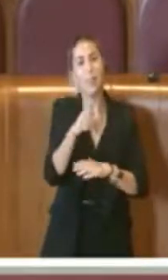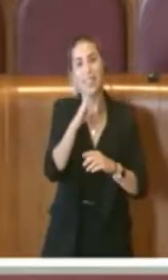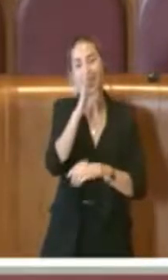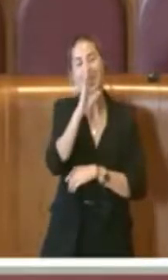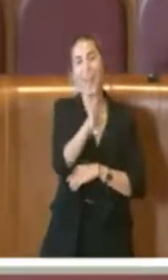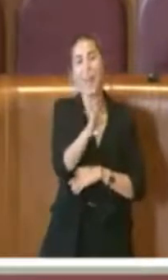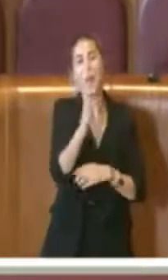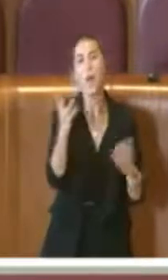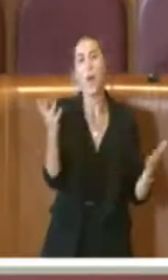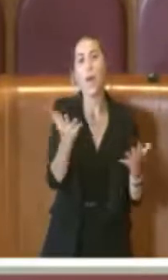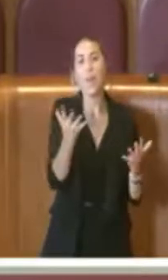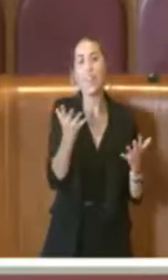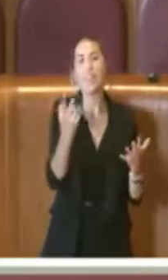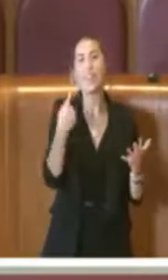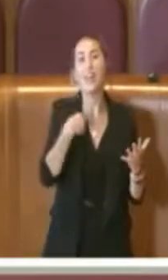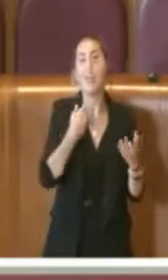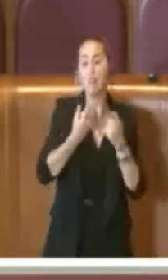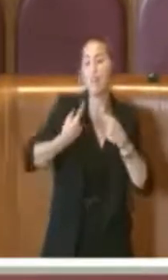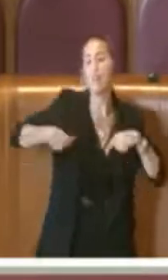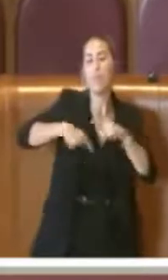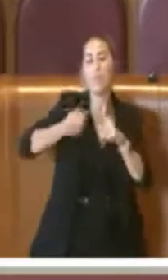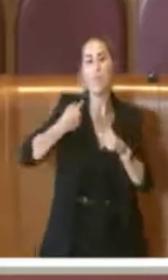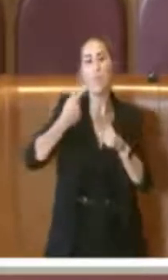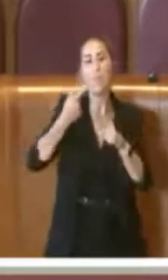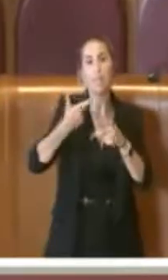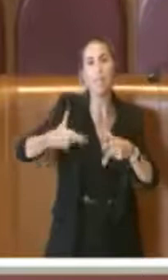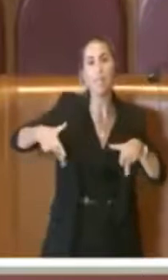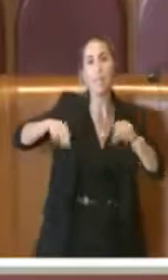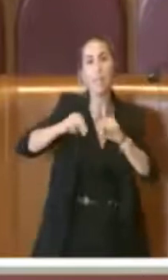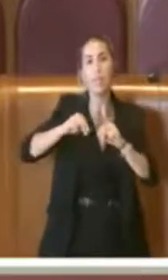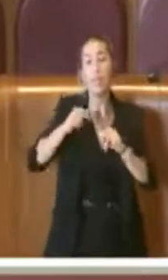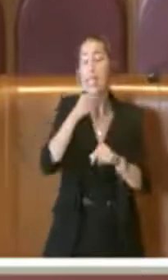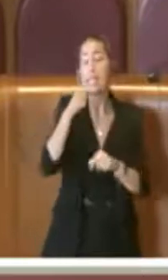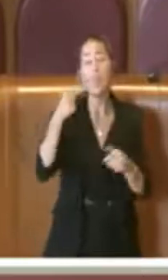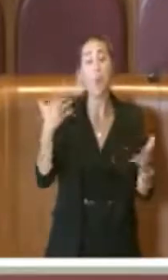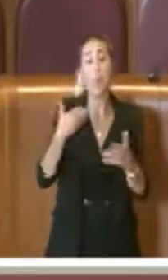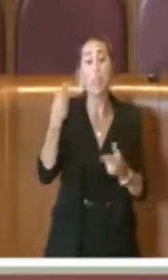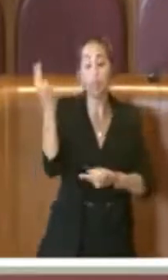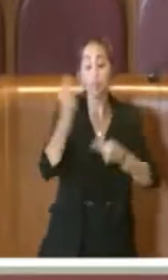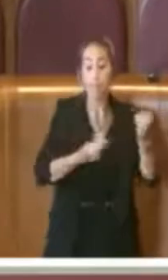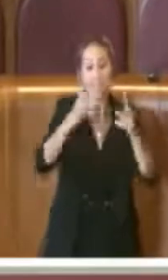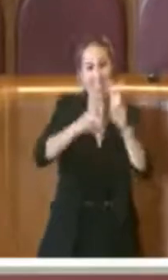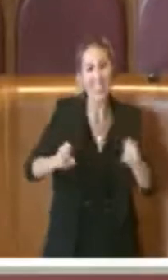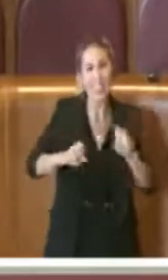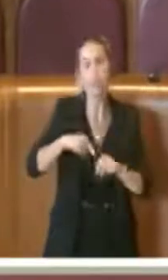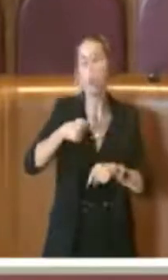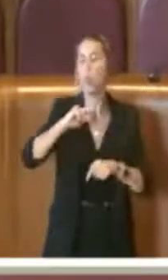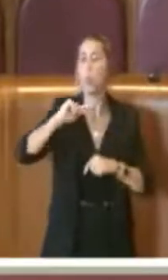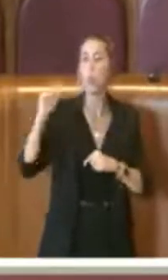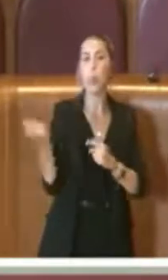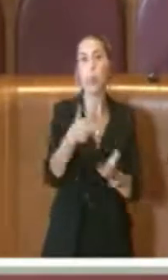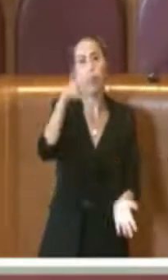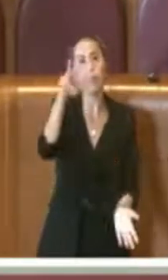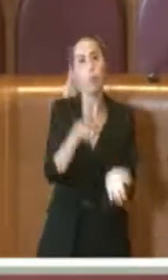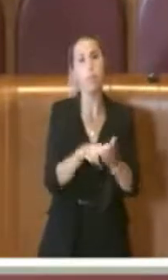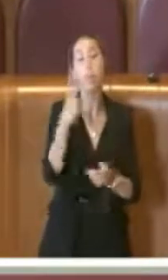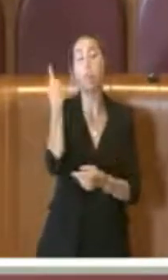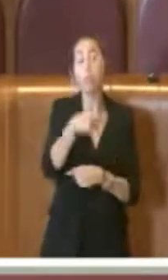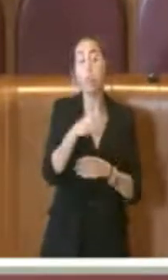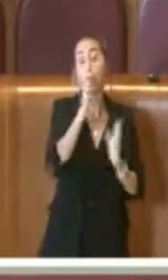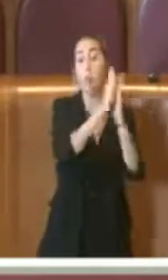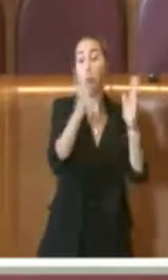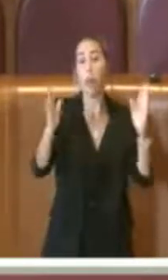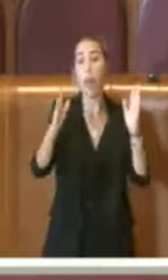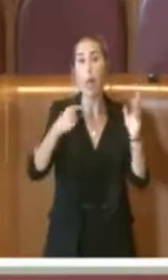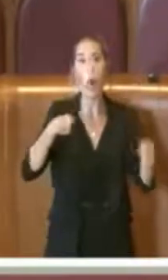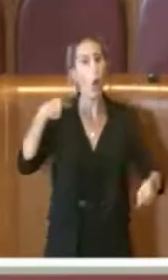detto in tutte le commissioni, di risistemazione di tutti i bilanci, anche questo delle biblioteche che è in continuità